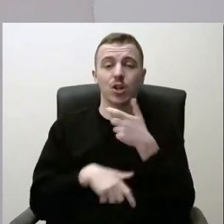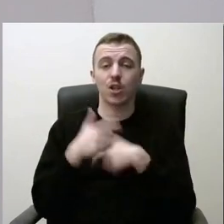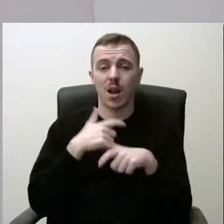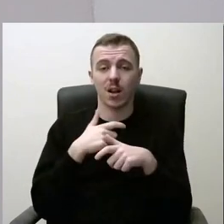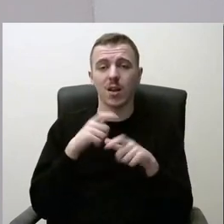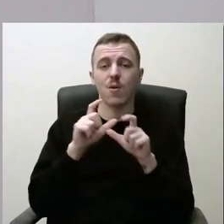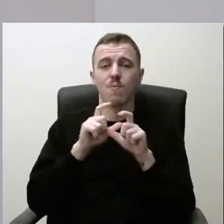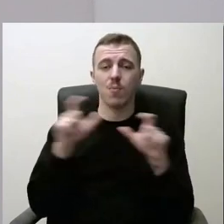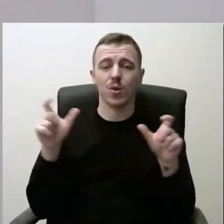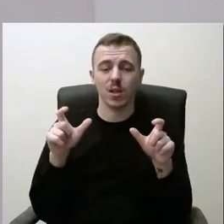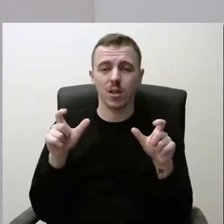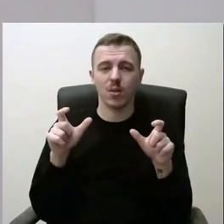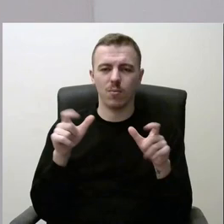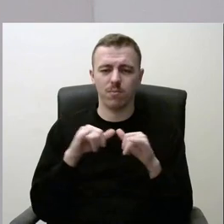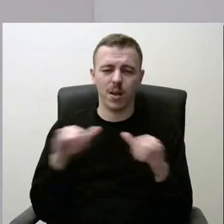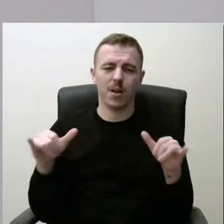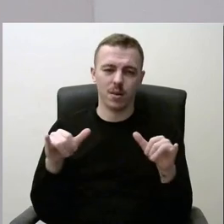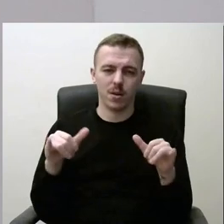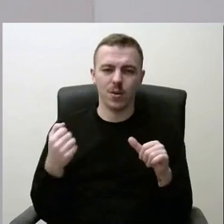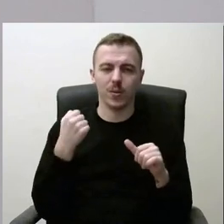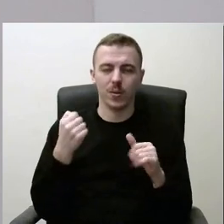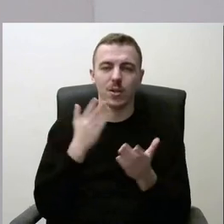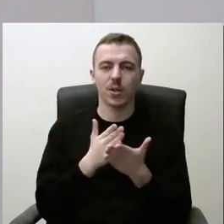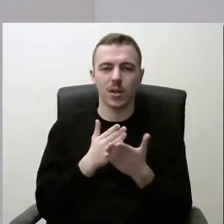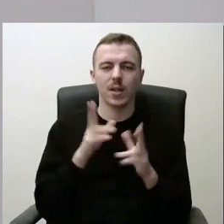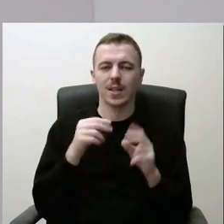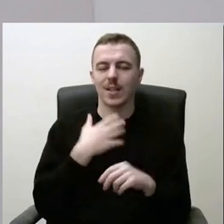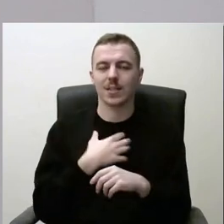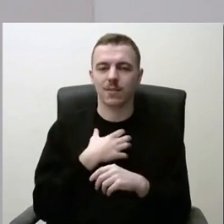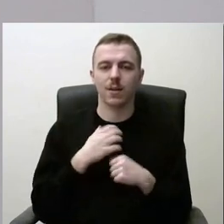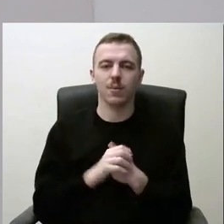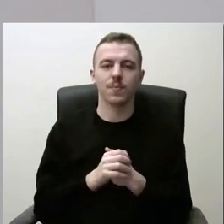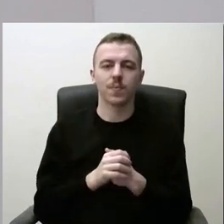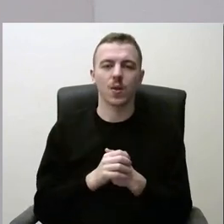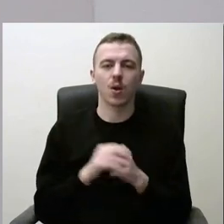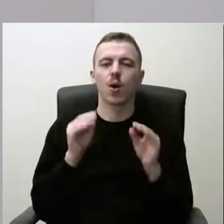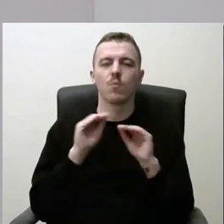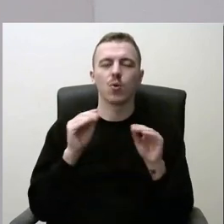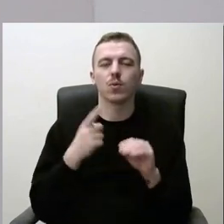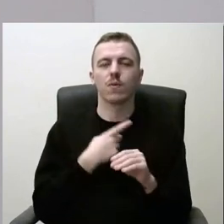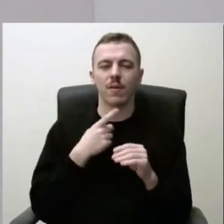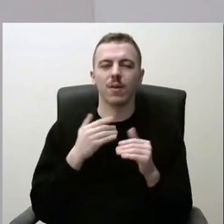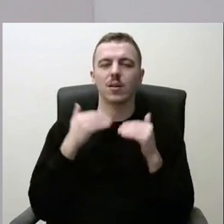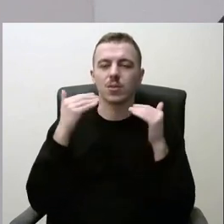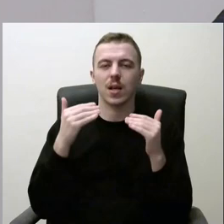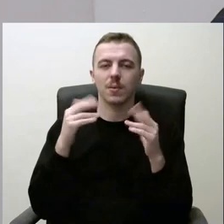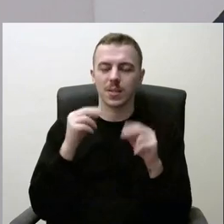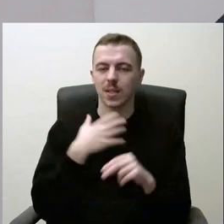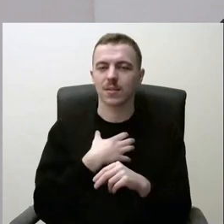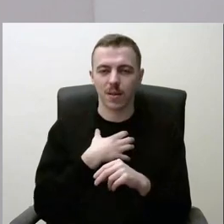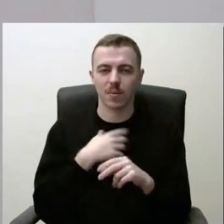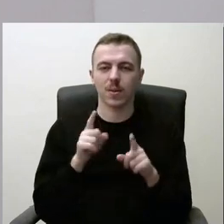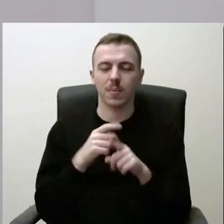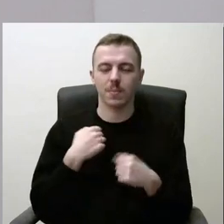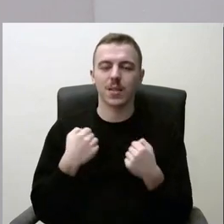mokyklų tas plėtra, tai yra, kaip kolegos minėjo, tikrai svarbu. Mokytojų kvalifikacijos kelimas labai svarbu, tai irgi stengsime, kad tai